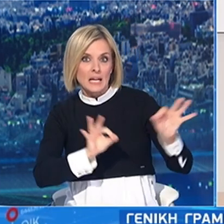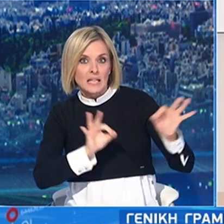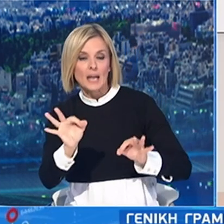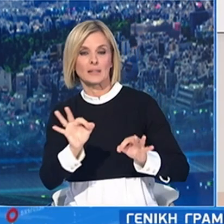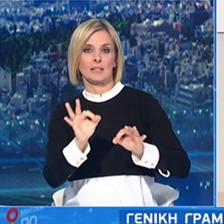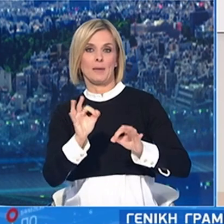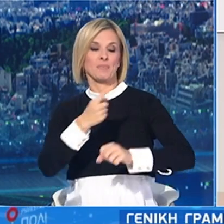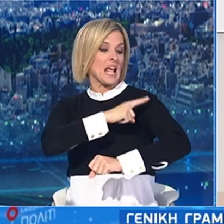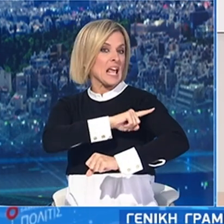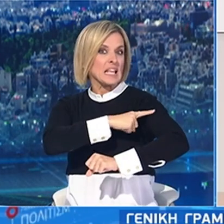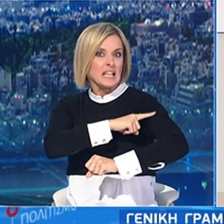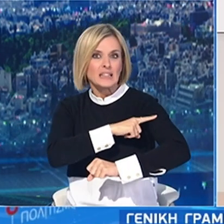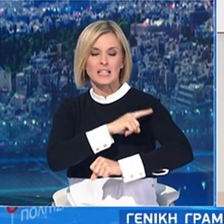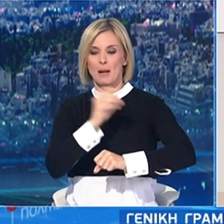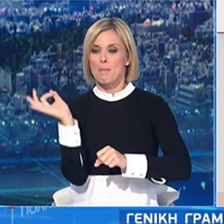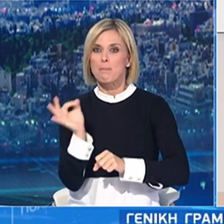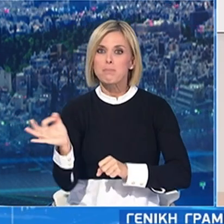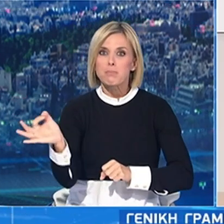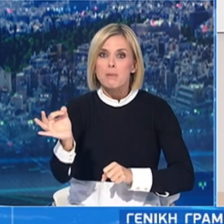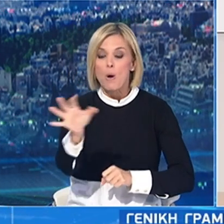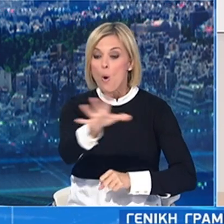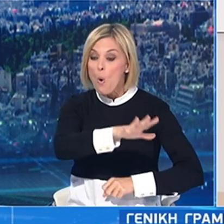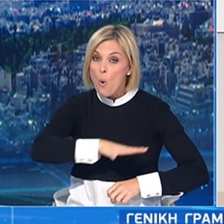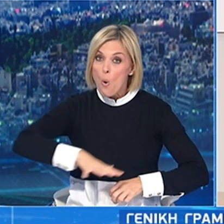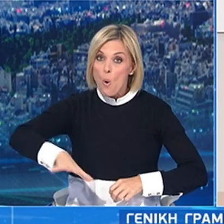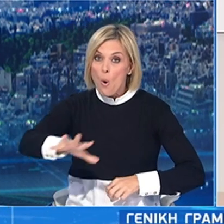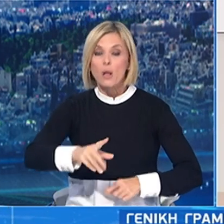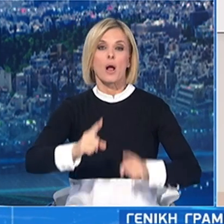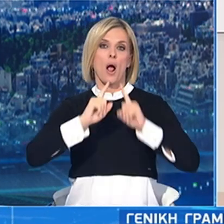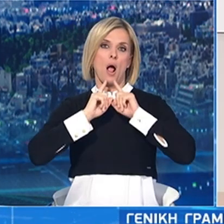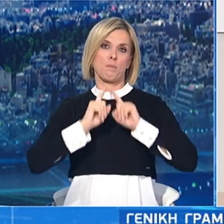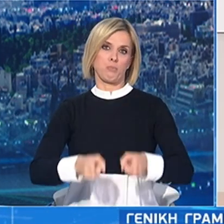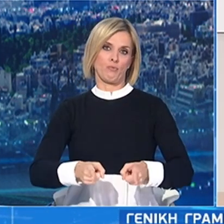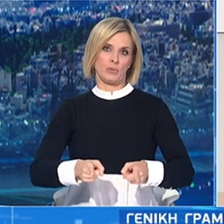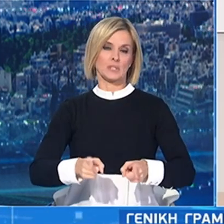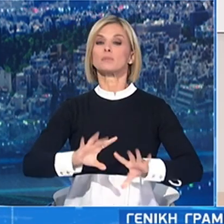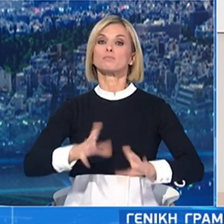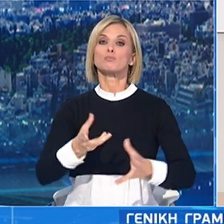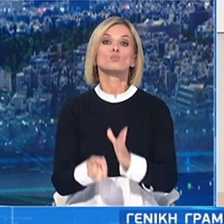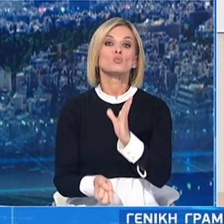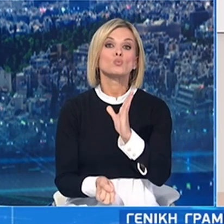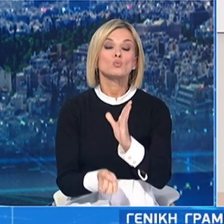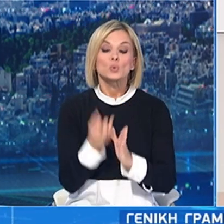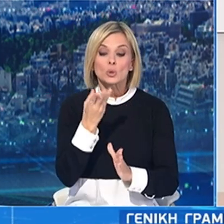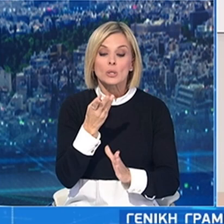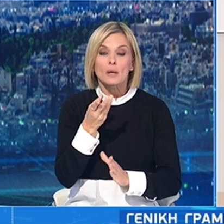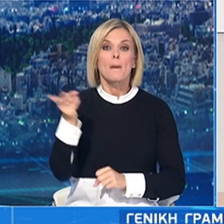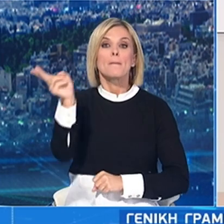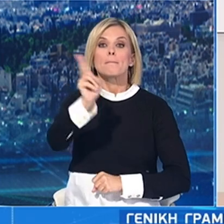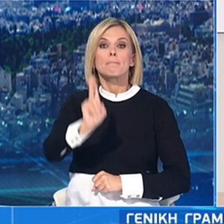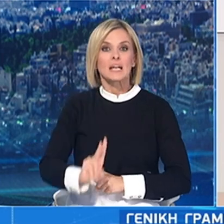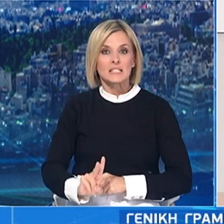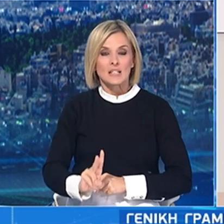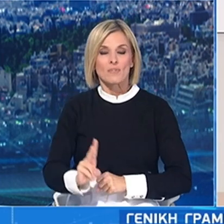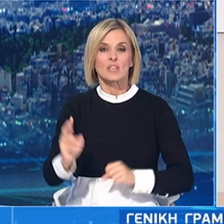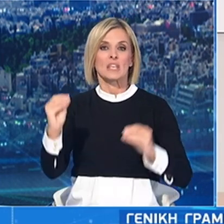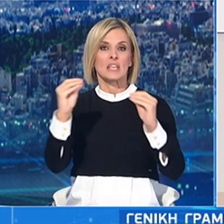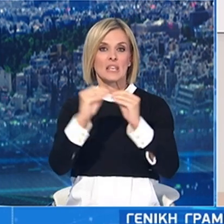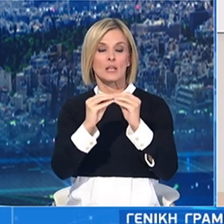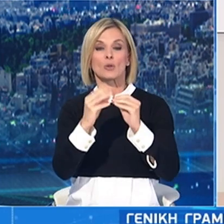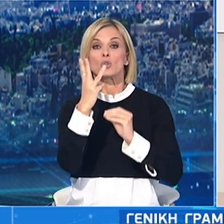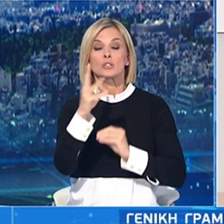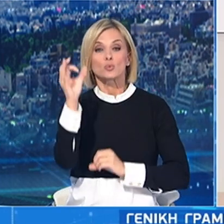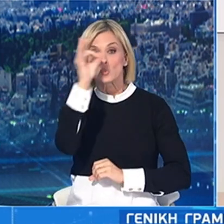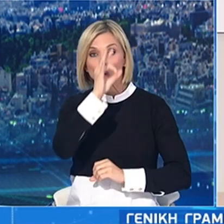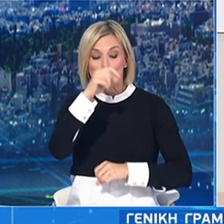επιδημιολογικούς δείκτες σε κάθε περιφερειακή ενότητα αποφάσιει τα εξής που θα ισχύσουν από την Παρασκευή 23 Οκτωβρίου στις 6 το